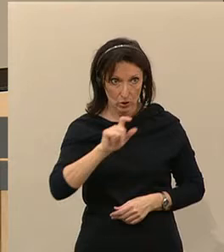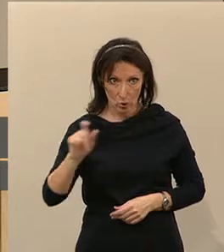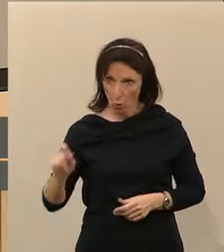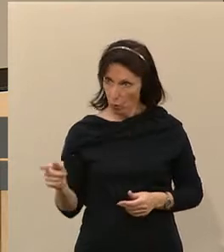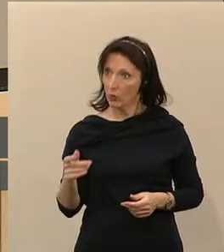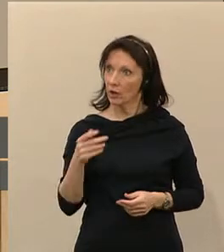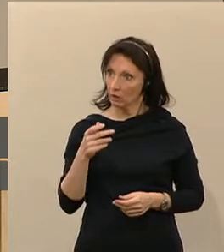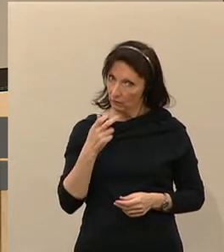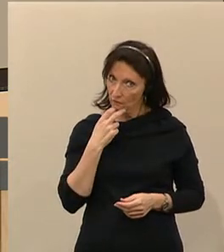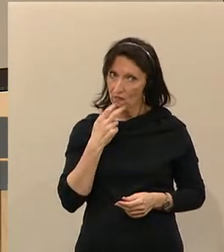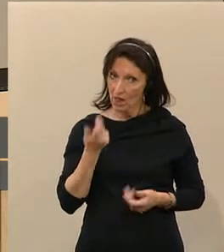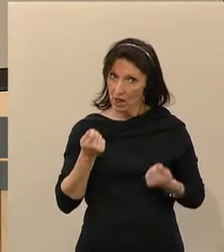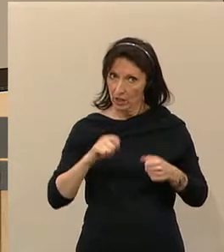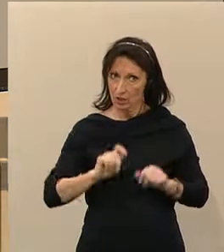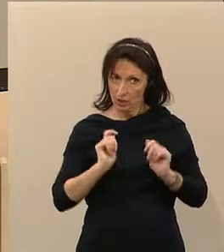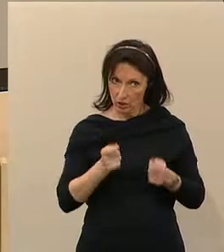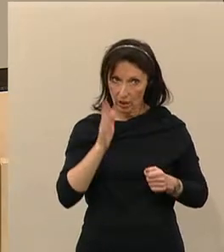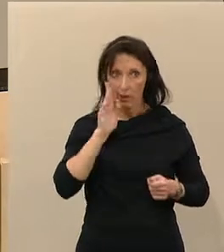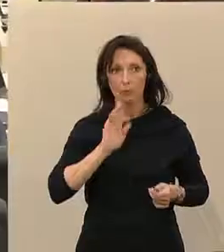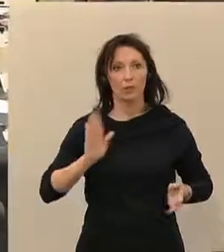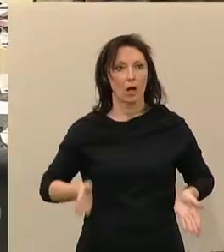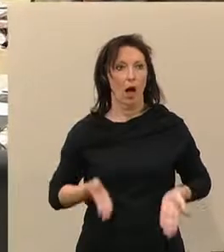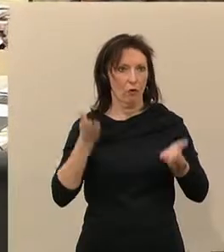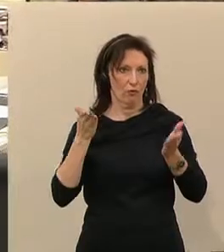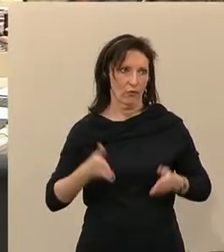Entschließungsantrag sind, um ein Zeichen der Zustimmung.